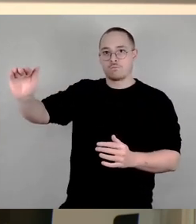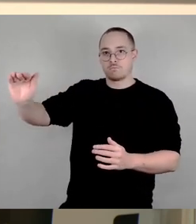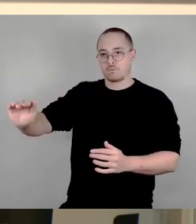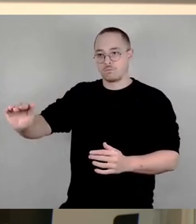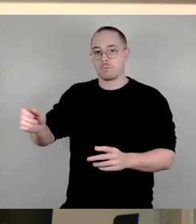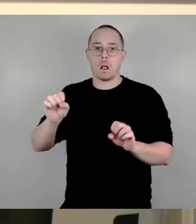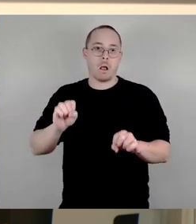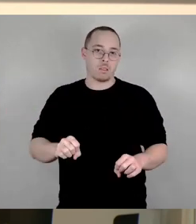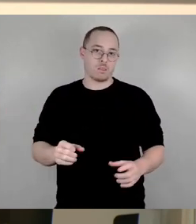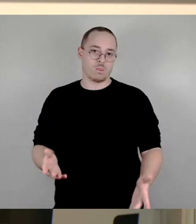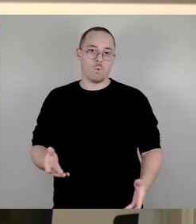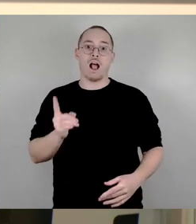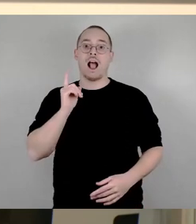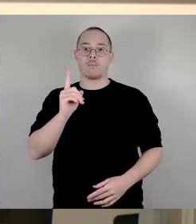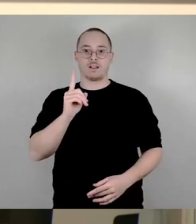sichergestellt haben.